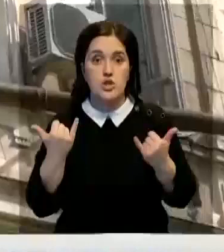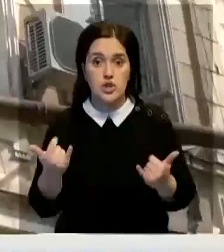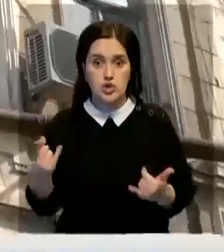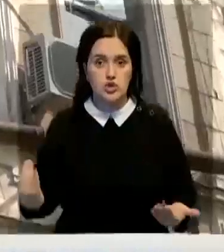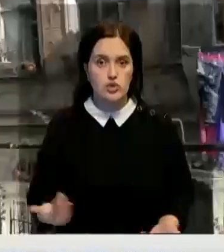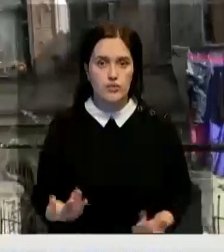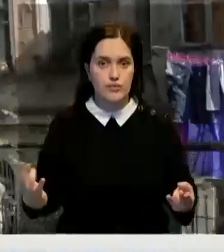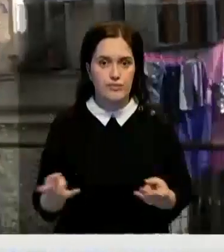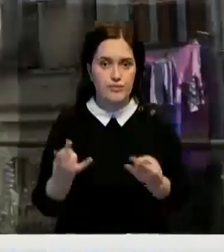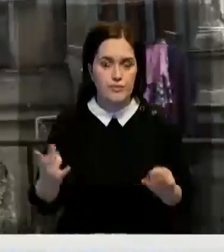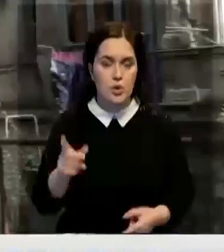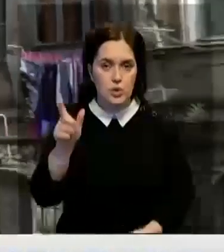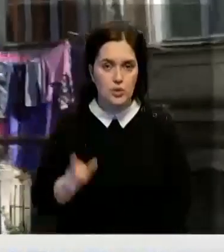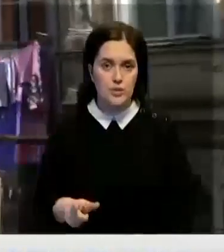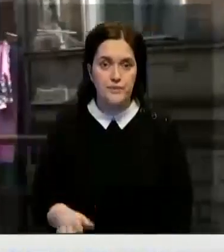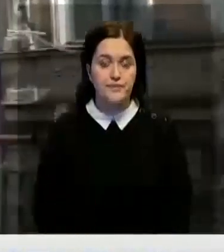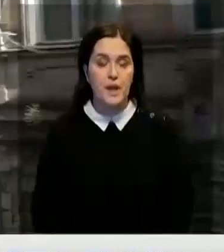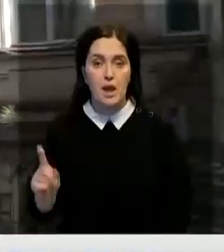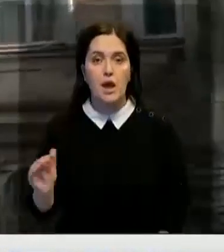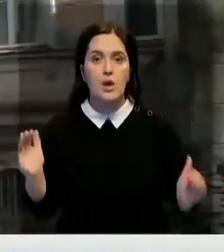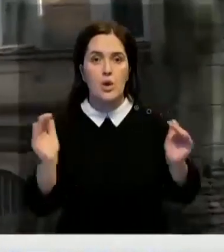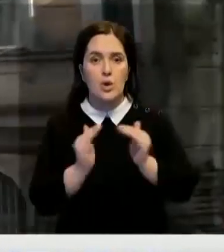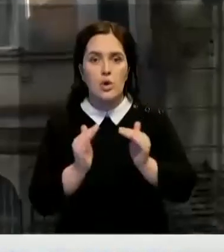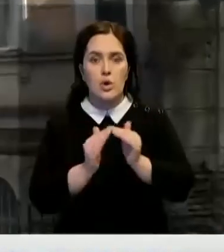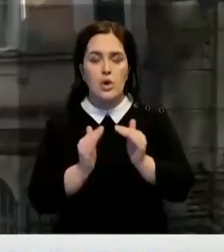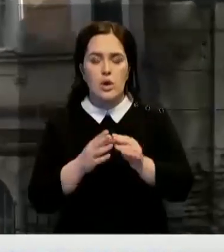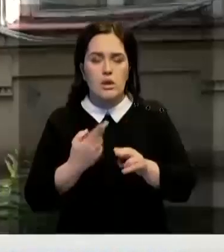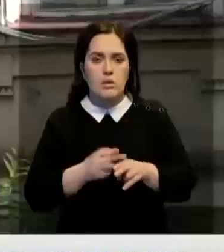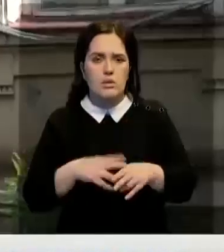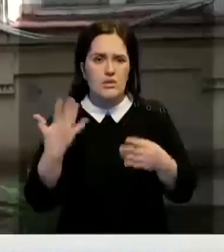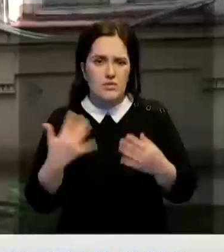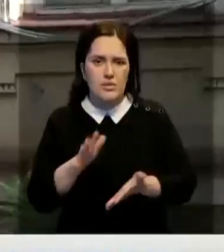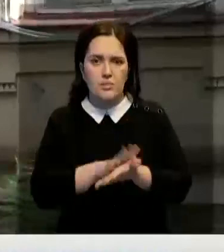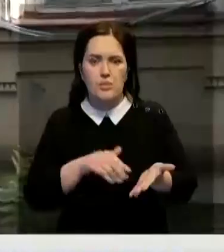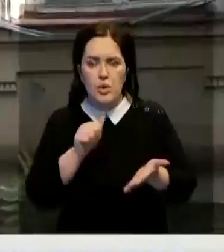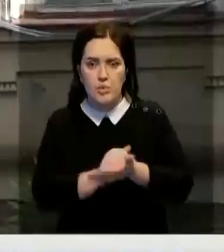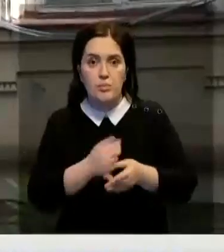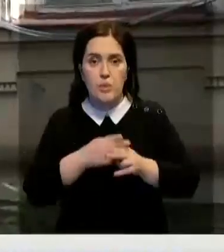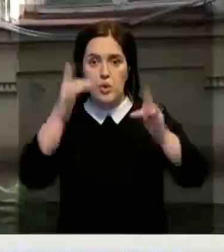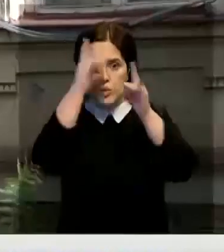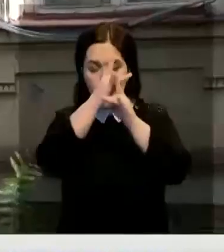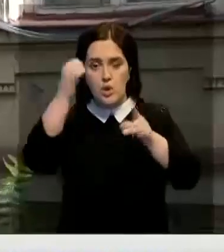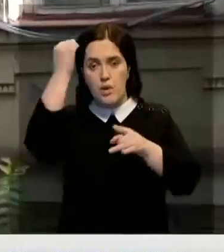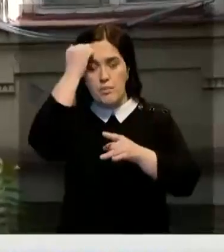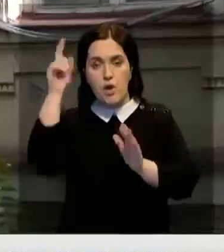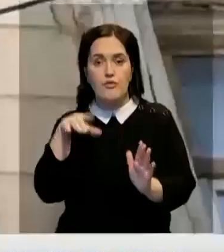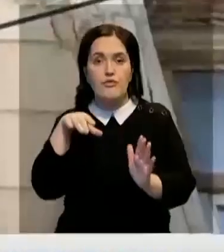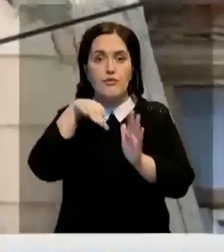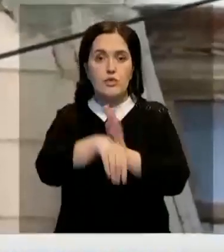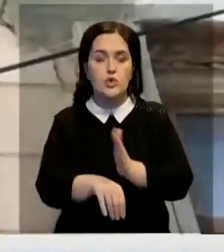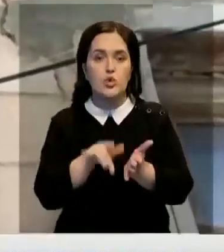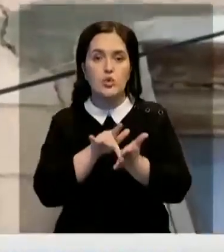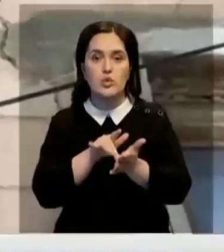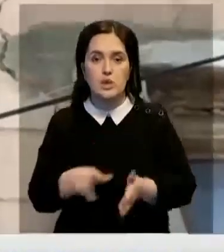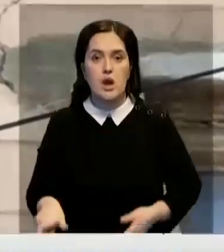люди. Этот дом однозначно проигрывает схватку со временем. Являясь одним из культурных памятников, он включен в туристические